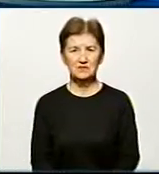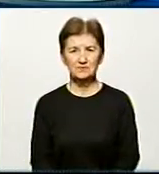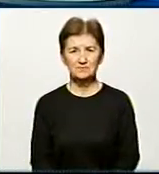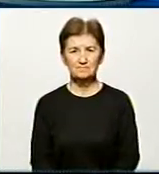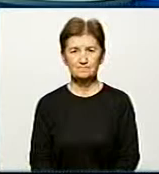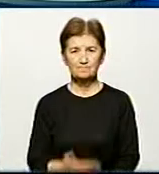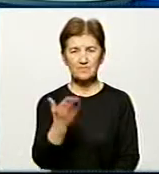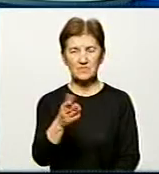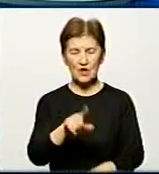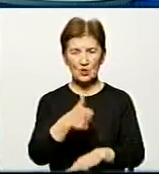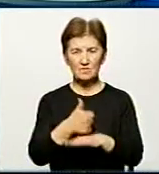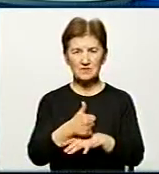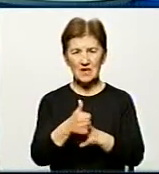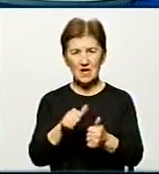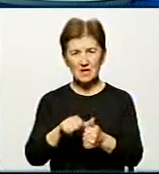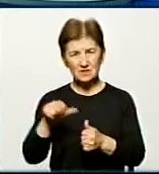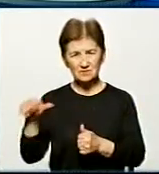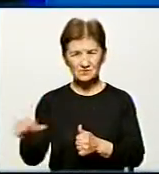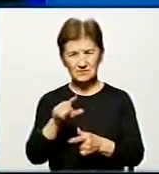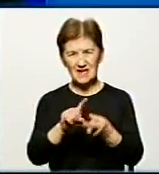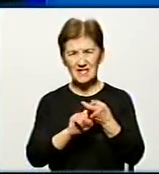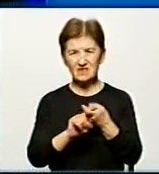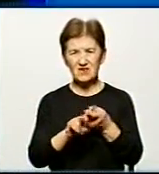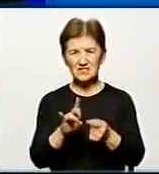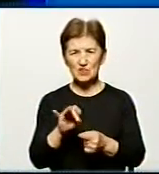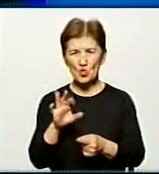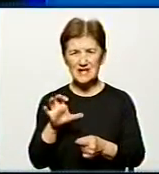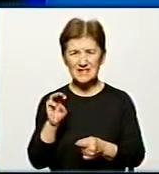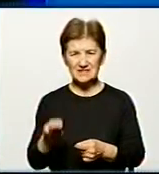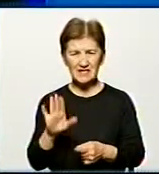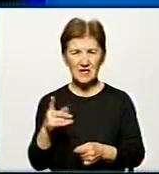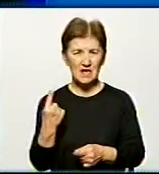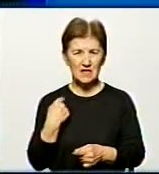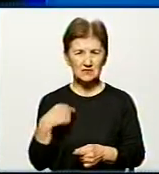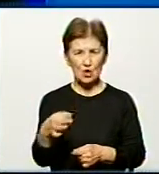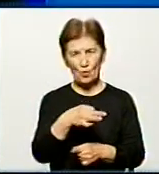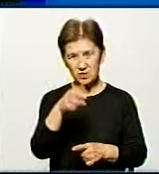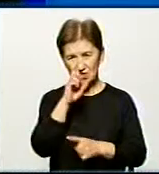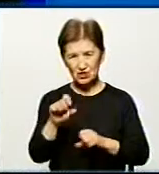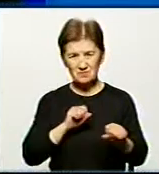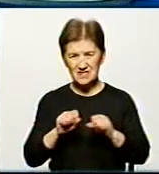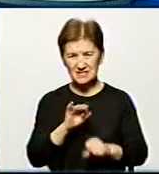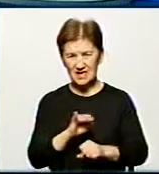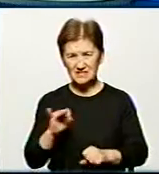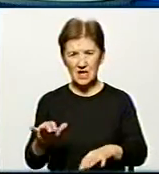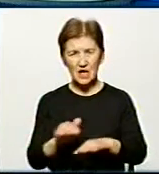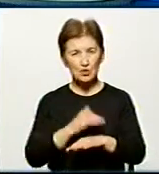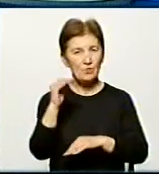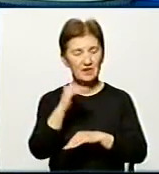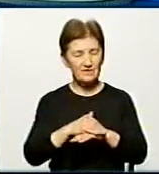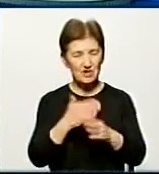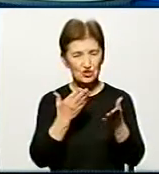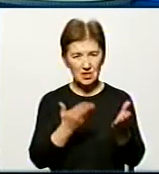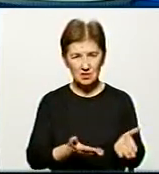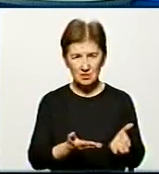Олена Смірнова, головний позаштатний інфекціоніст Департаменту охорони здоров'я Кіровоградського облдержадміністрації у нас у темі дня. Добрий вечір. Добрий